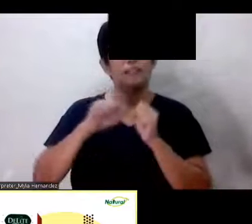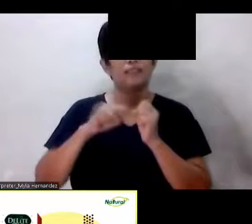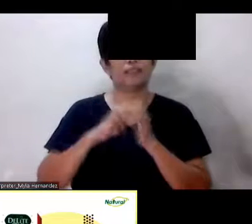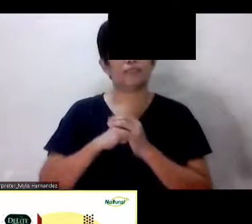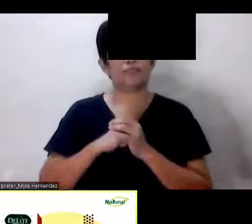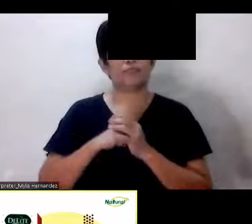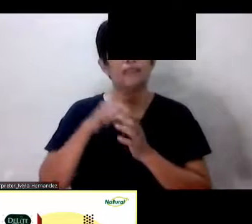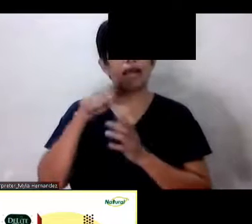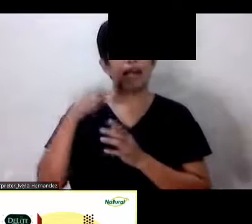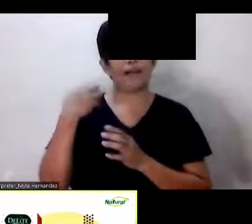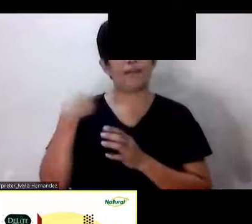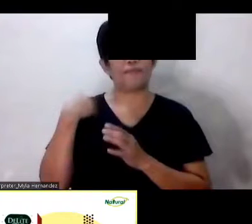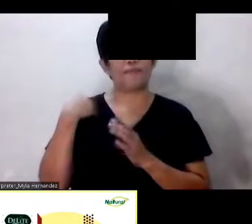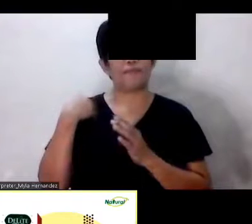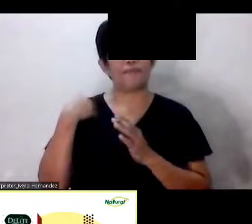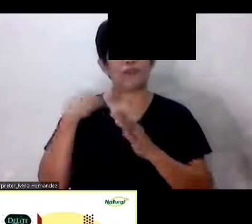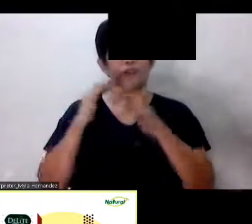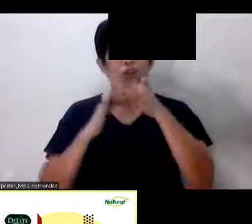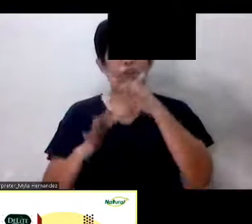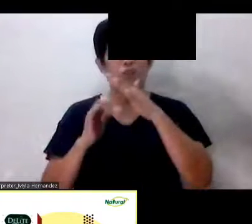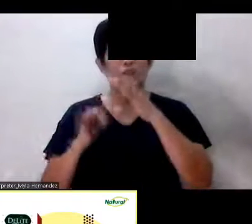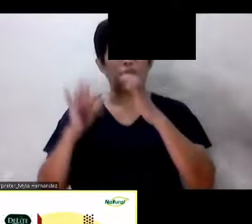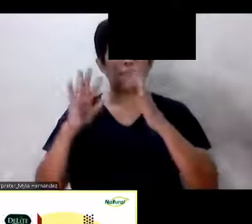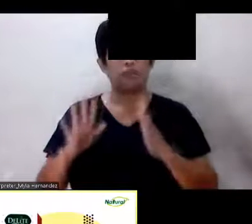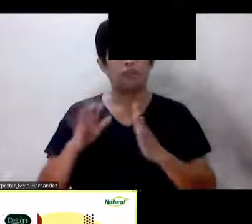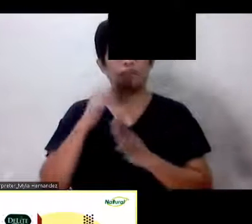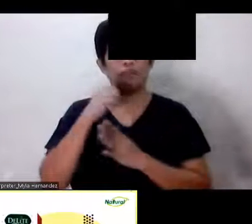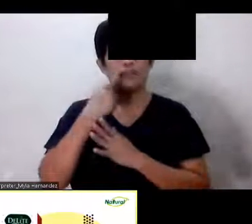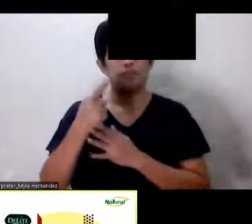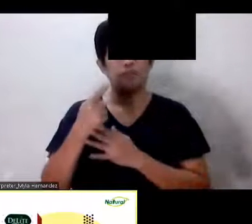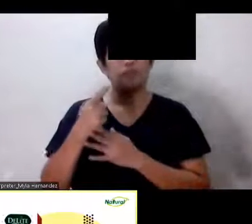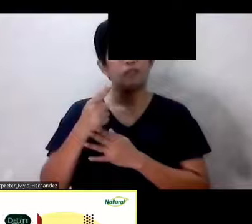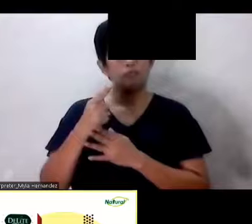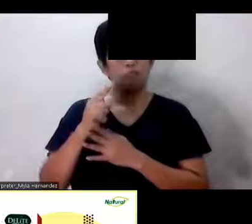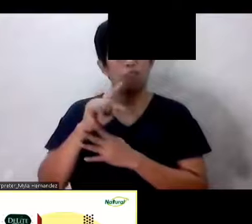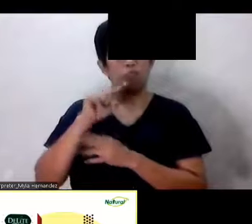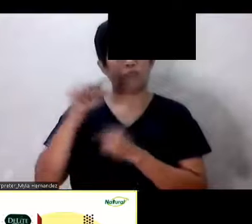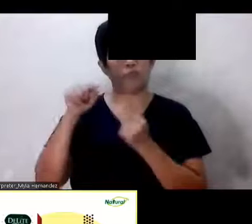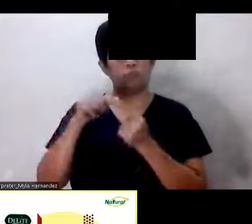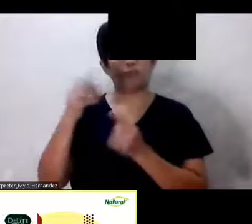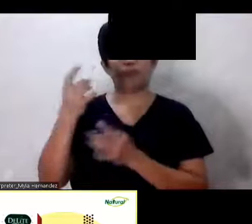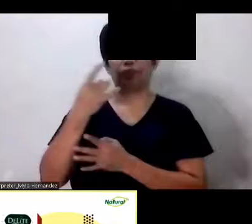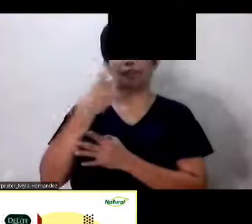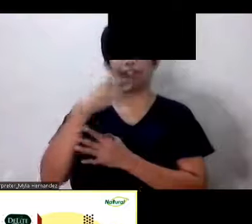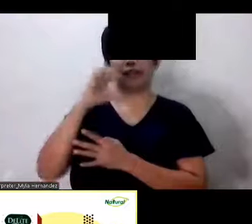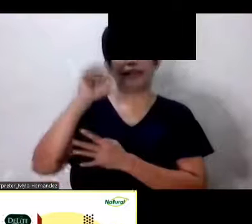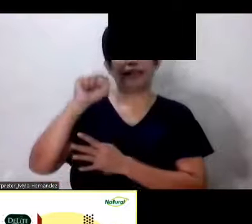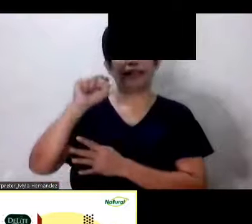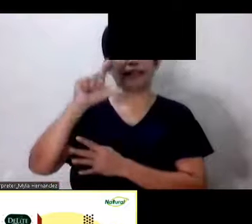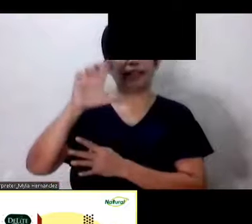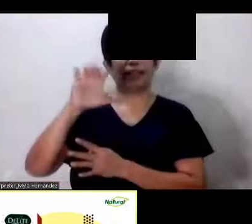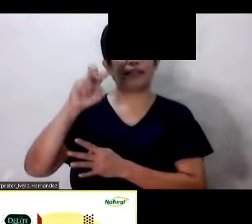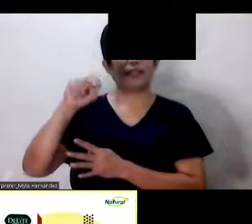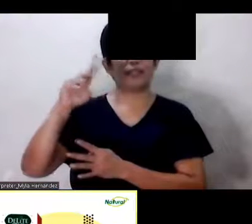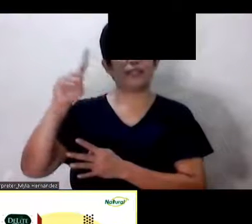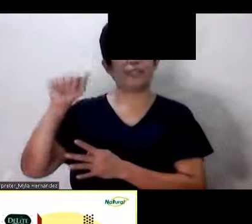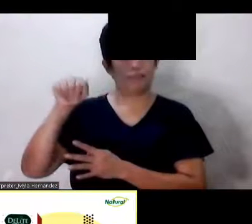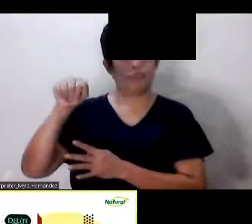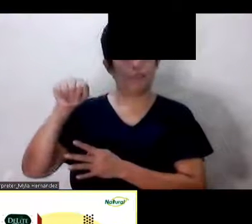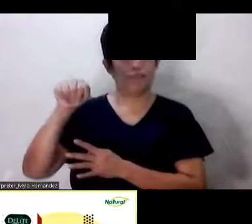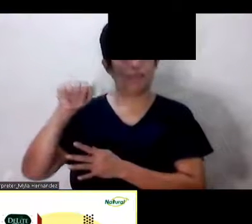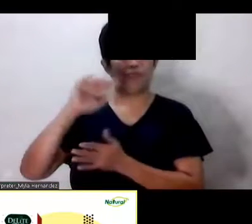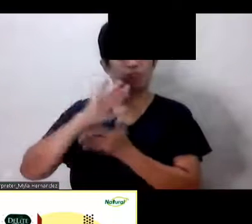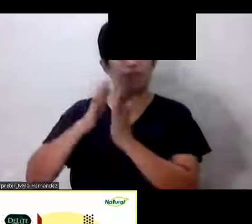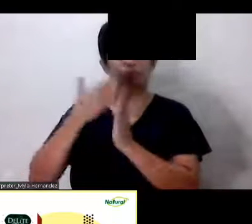May client ako na nagsabi na Noong uminom siya ng slenda Okay Gumanda ang